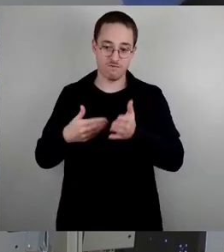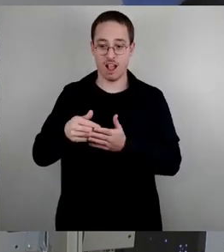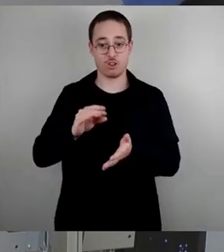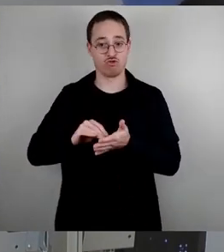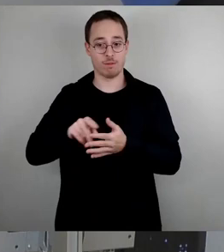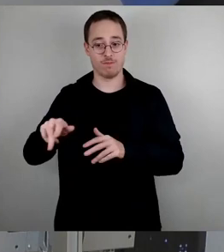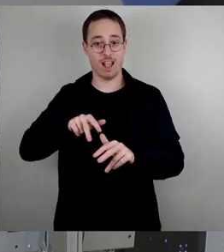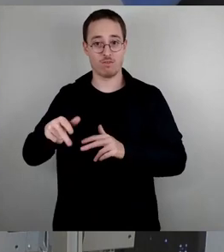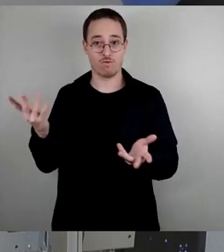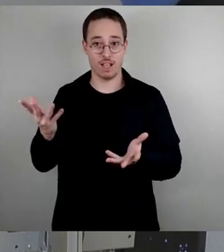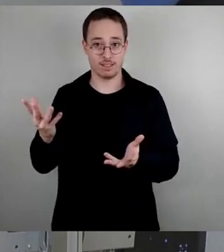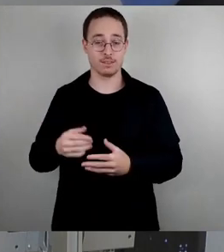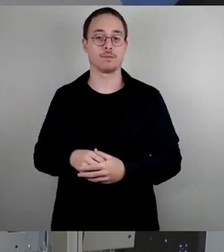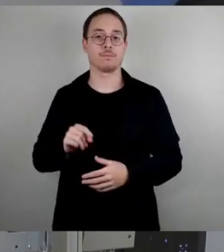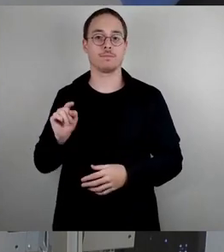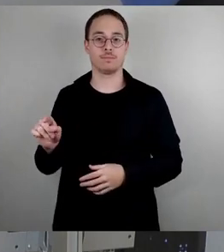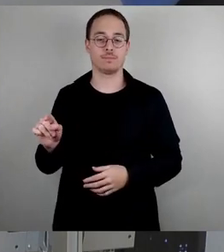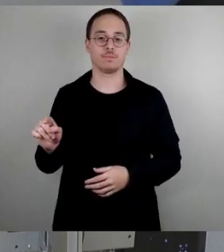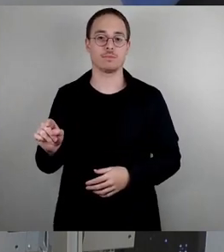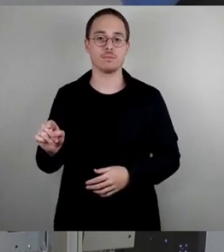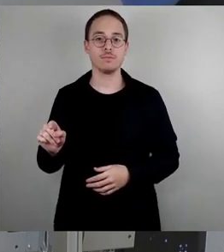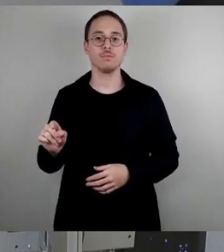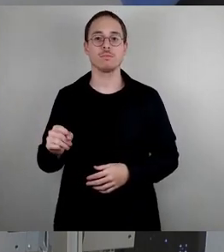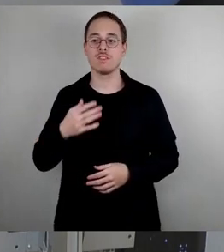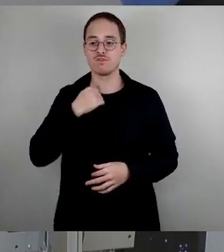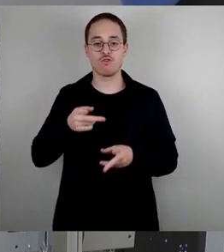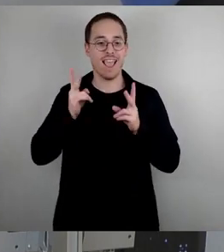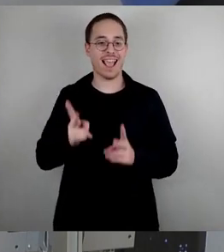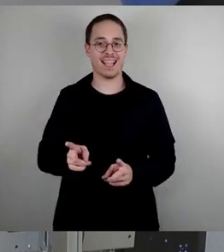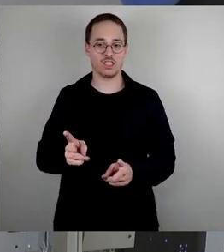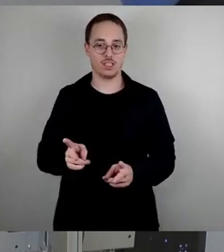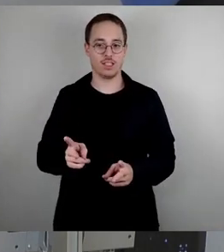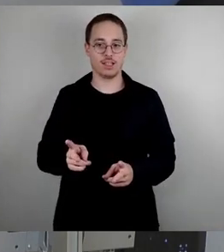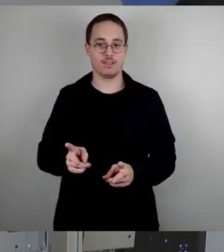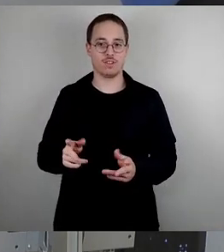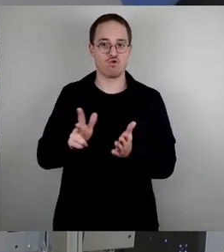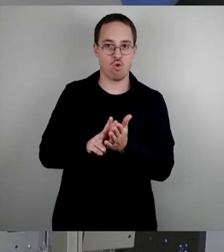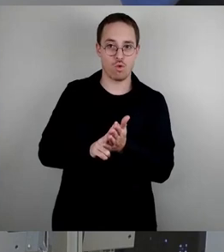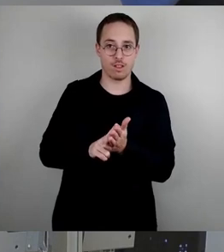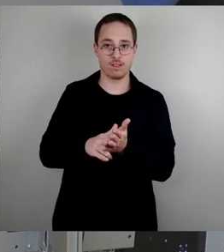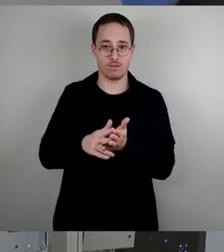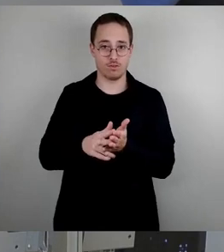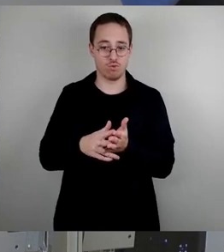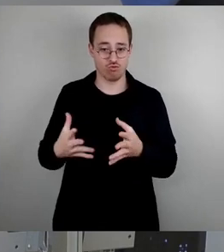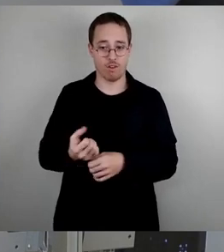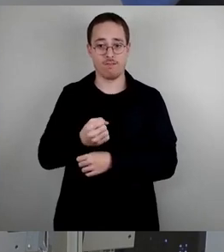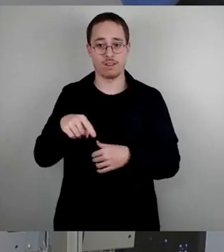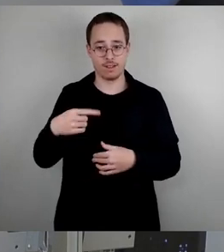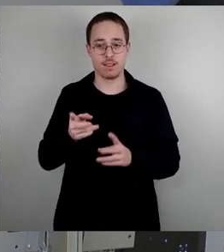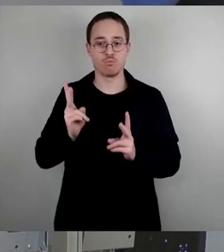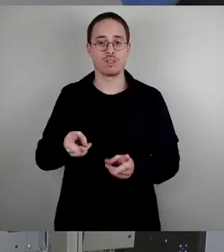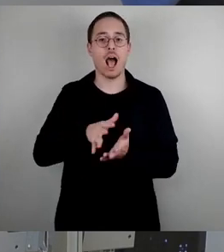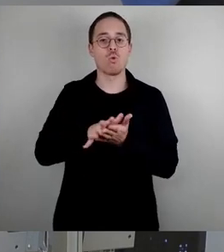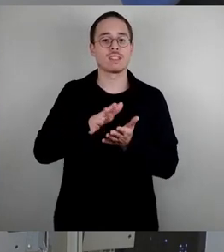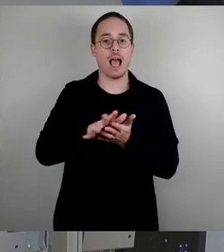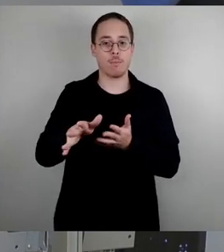hinsichtlich abzuschließender Verträge zu erlangen, ist eine zeitnahe Ausgabenermächtigung durch den Stadtrat erforderlich. Aus